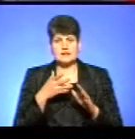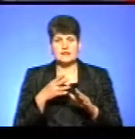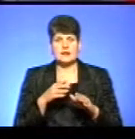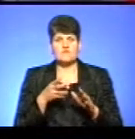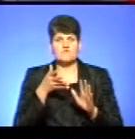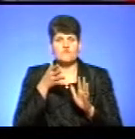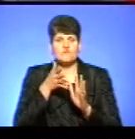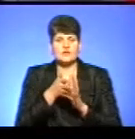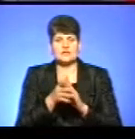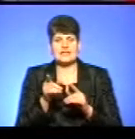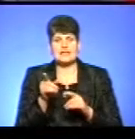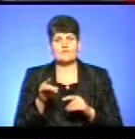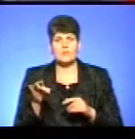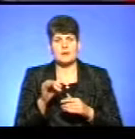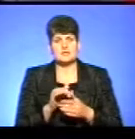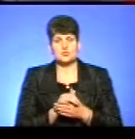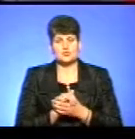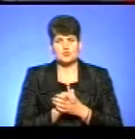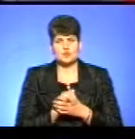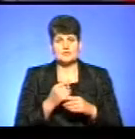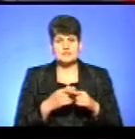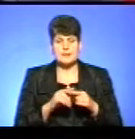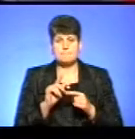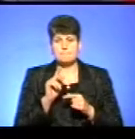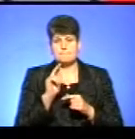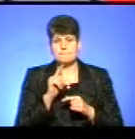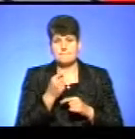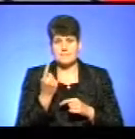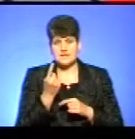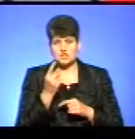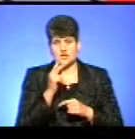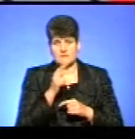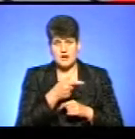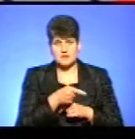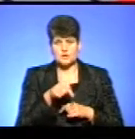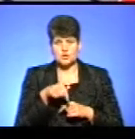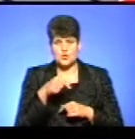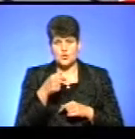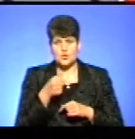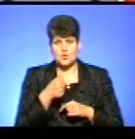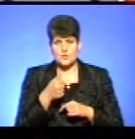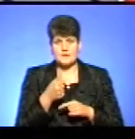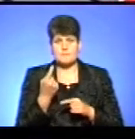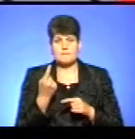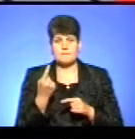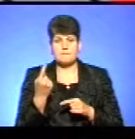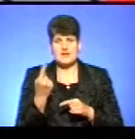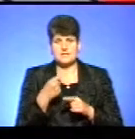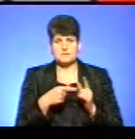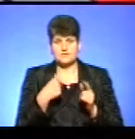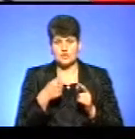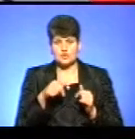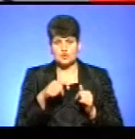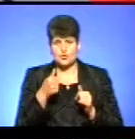Союзу. Вона вже є надзвичайно позитивною. За перший квартал, за перше півріччя цього року,